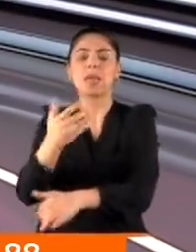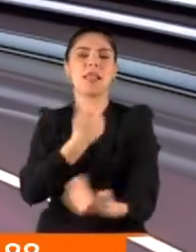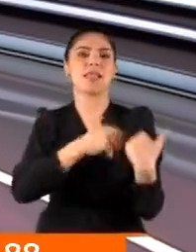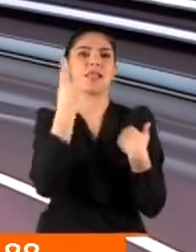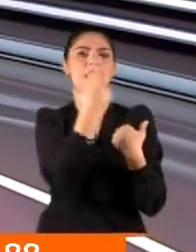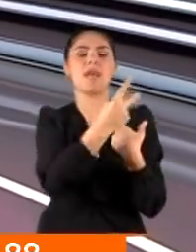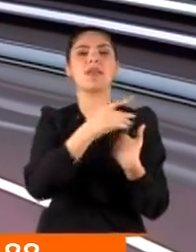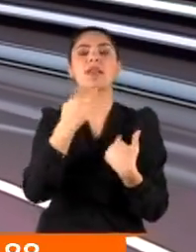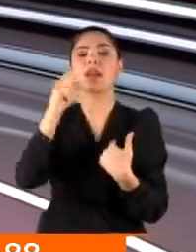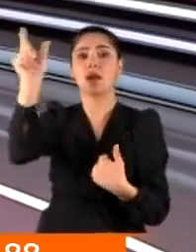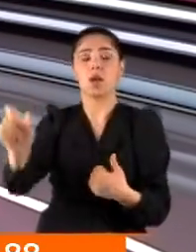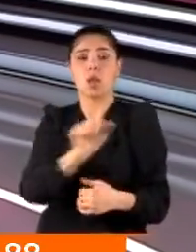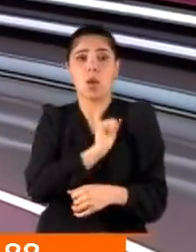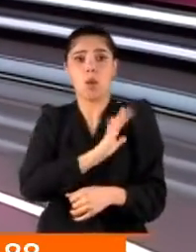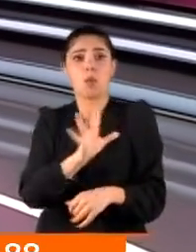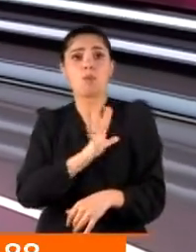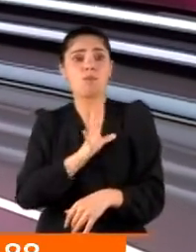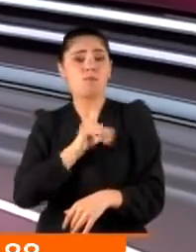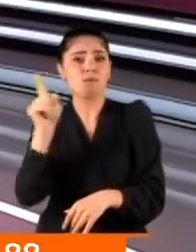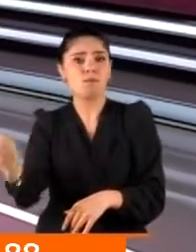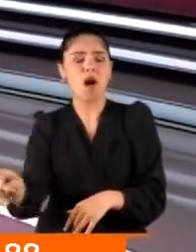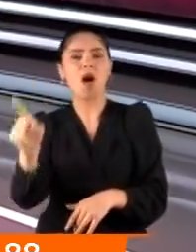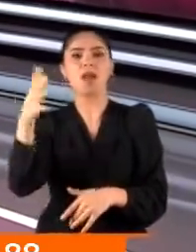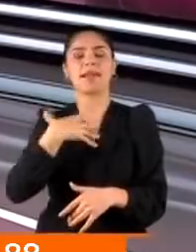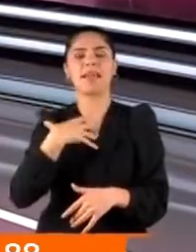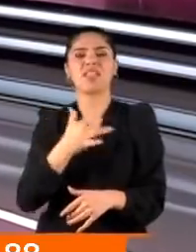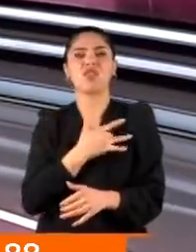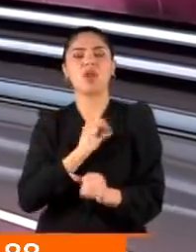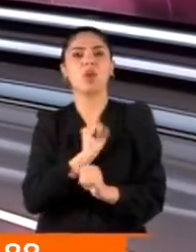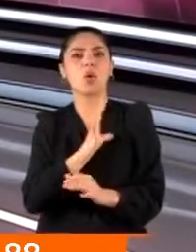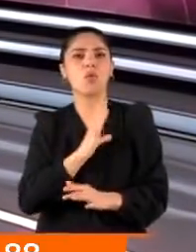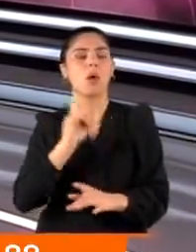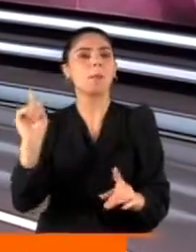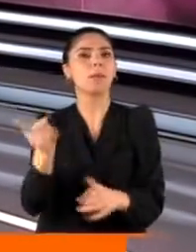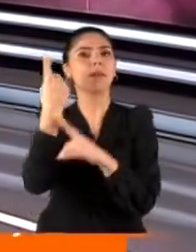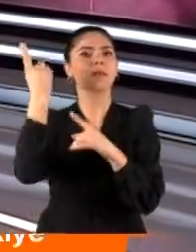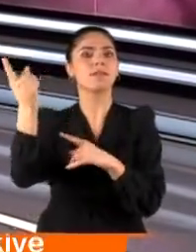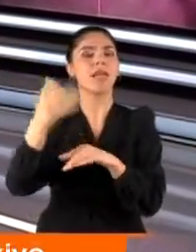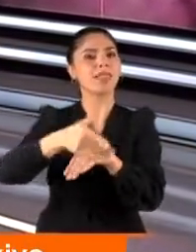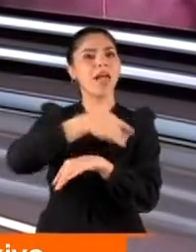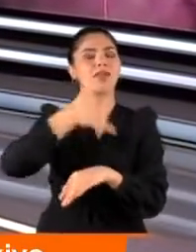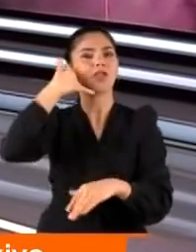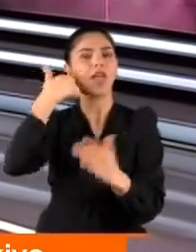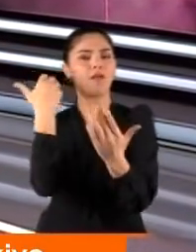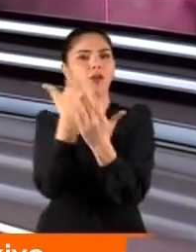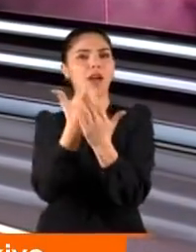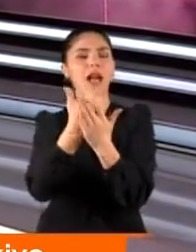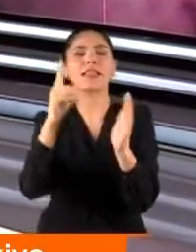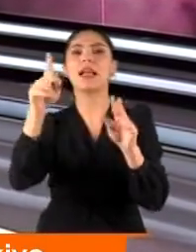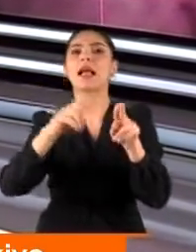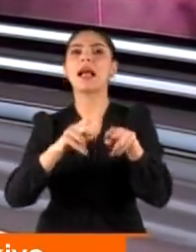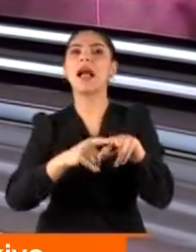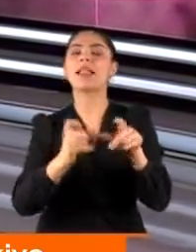Zavallı kadın ölüm korkusunun iliklerine kadar hissediyordu çünkü namlunun ucunda canı vardı. Aklına bir anda daha önce telefonuna yüklediği KADES